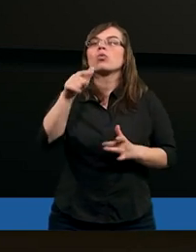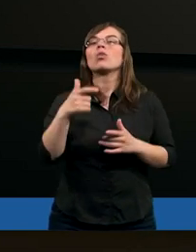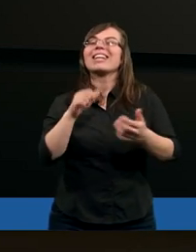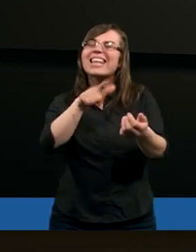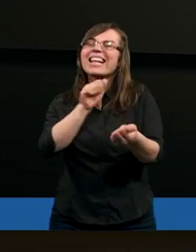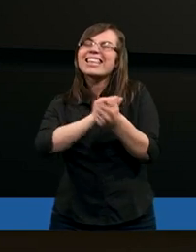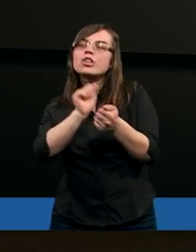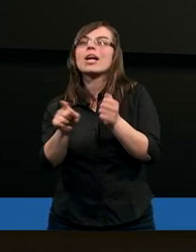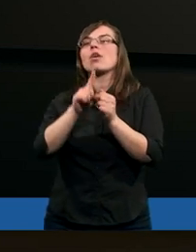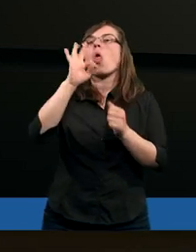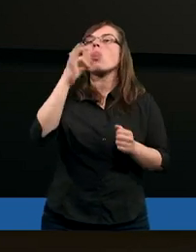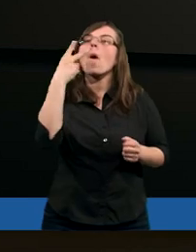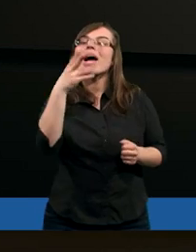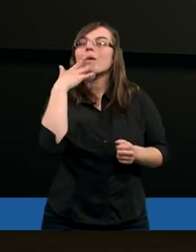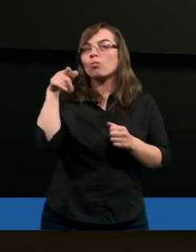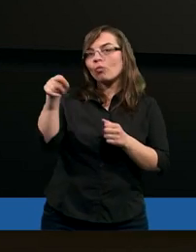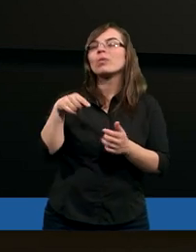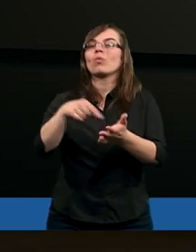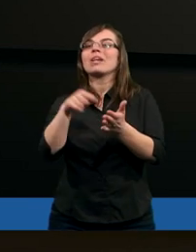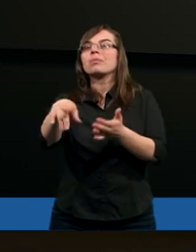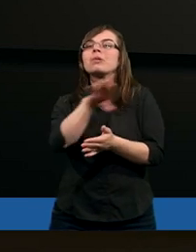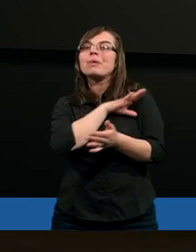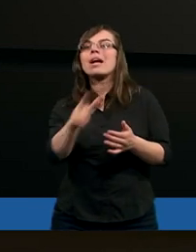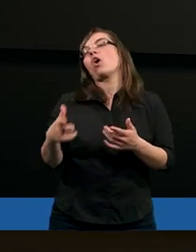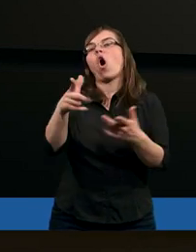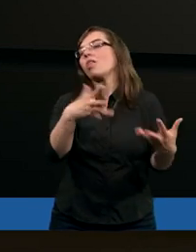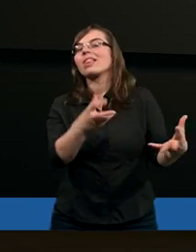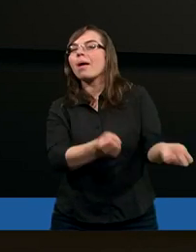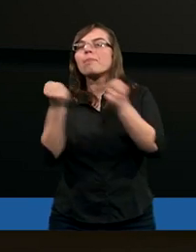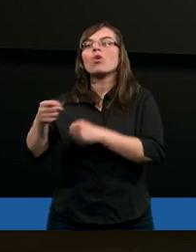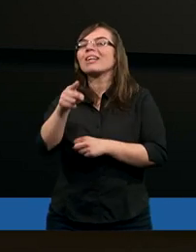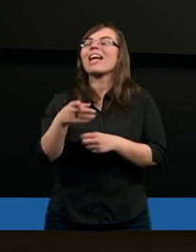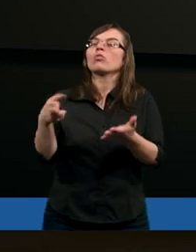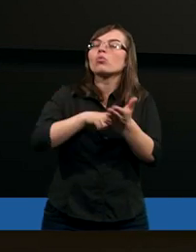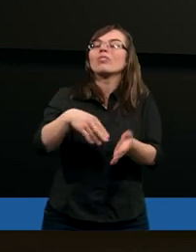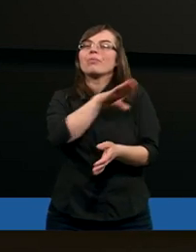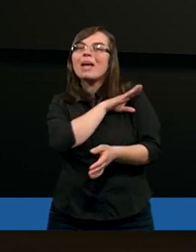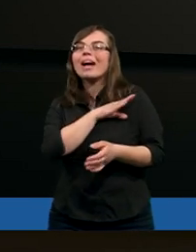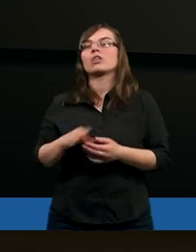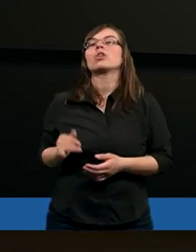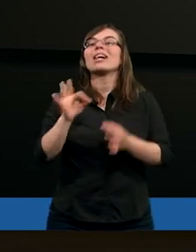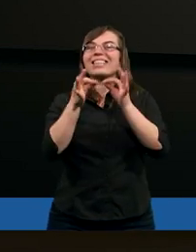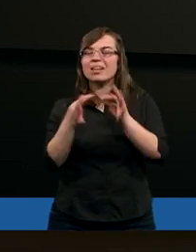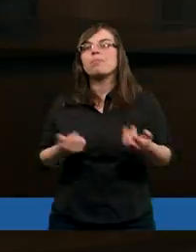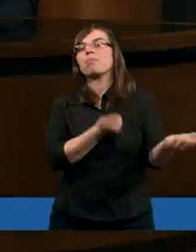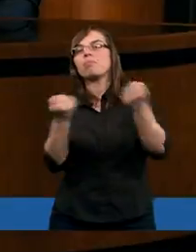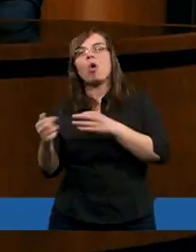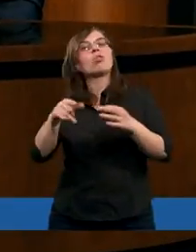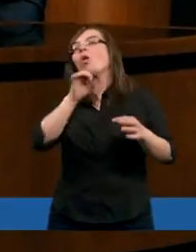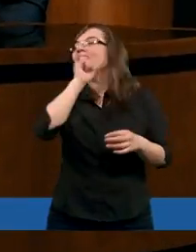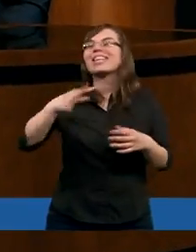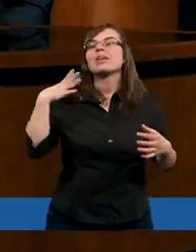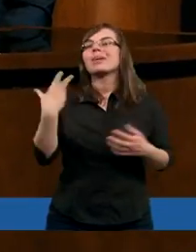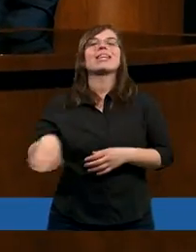zniszczenia, o czym Tomek mówił, jak gdyby w której śmierci. On nie poniósł w której śmierci, bo gdyby poniósł, to by